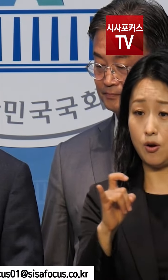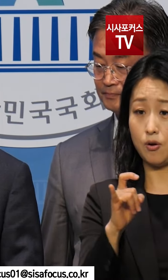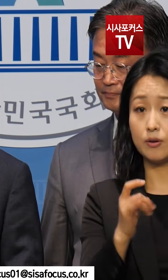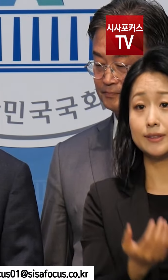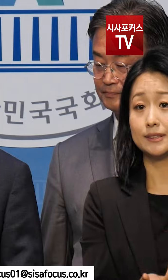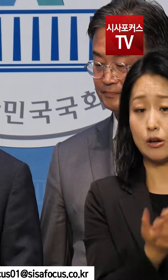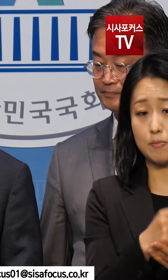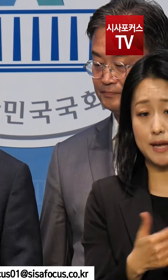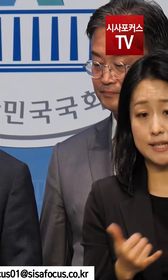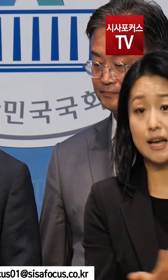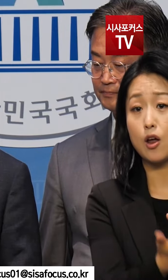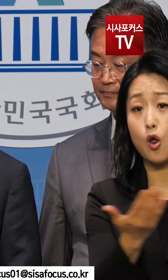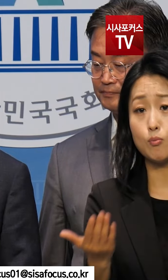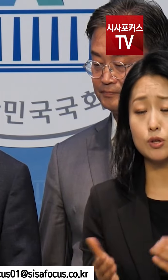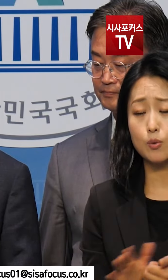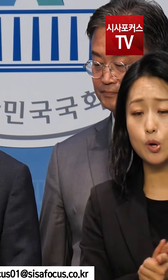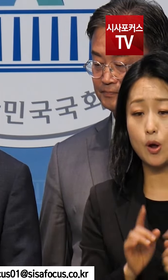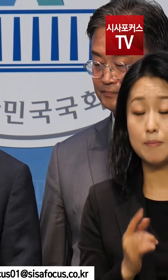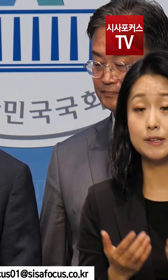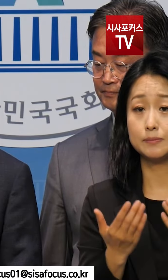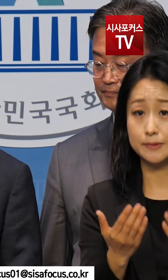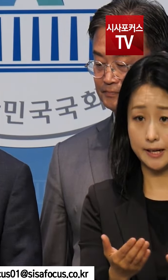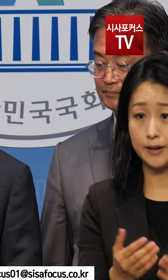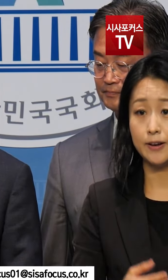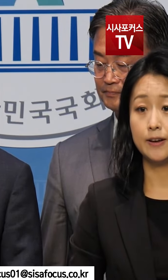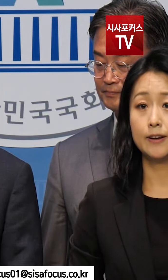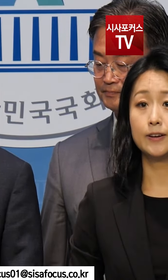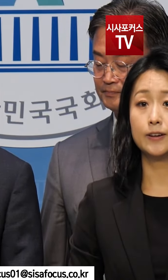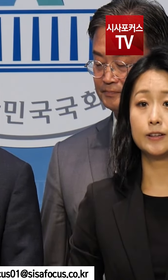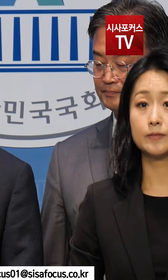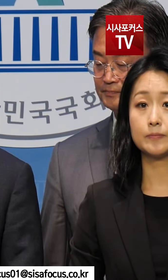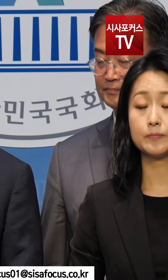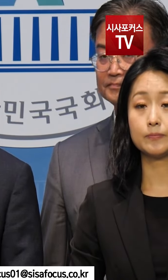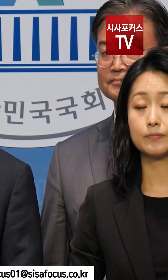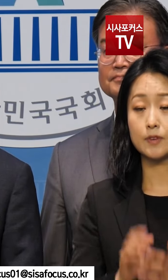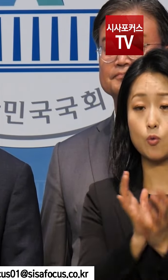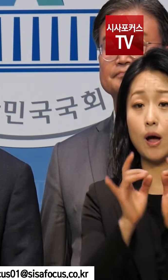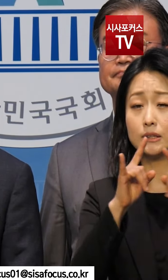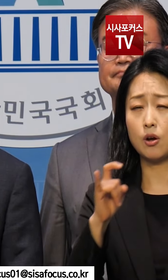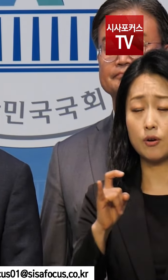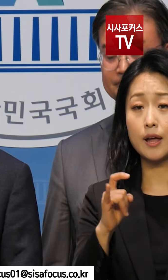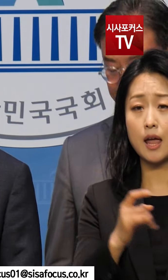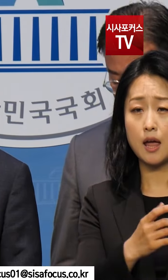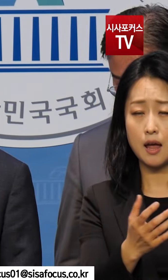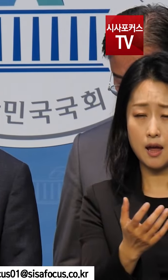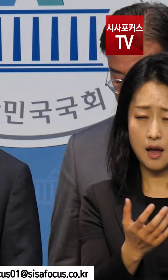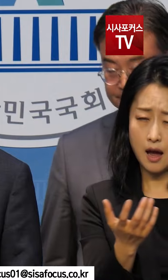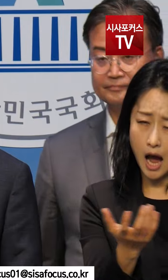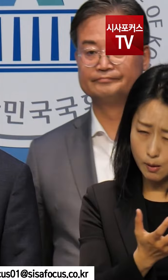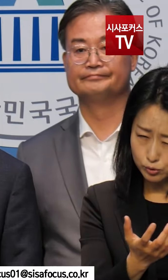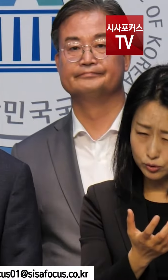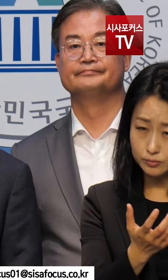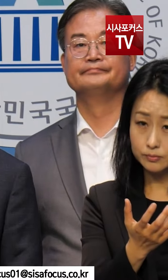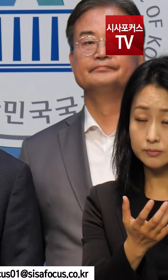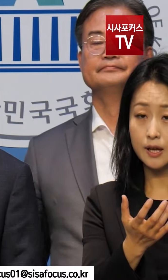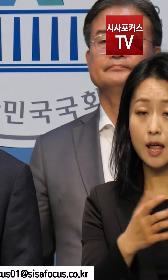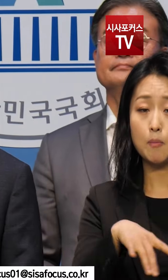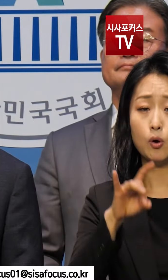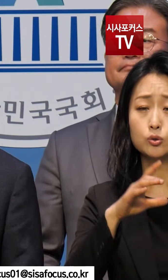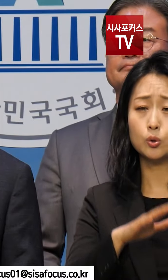피해자 유족 여러분께 깊은 위로의 말씀을 드립니다. 아울러 화성의 아픔에 먼저 손을 내미신 오송